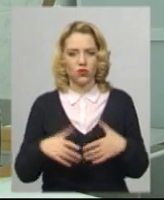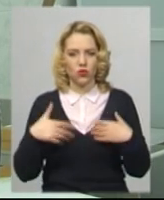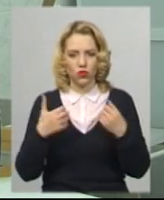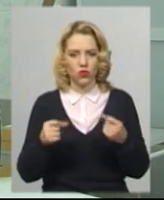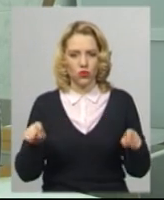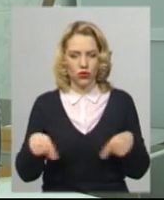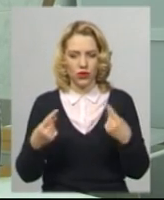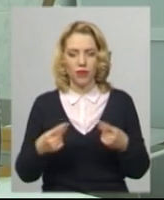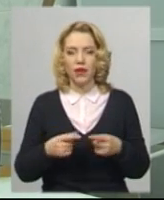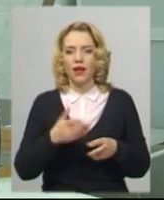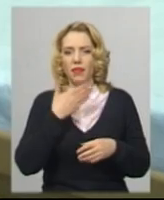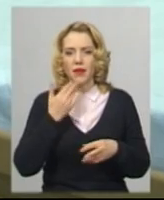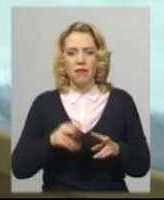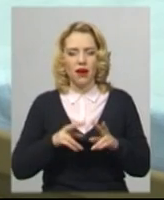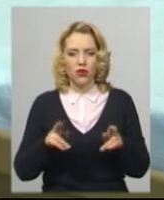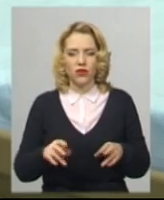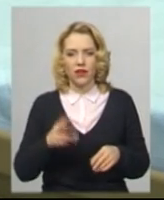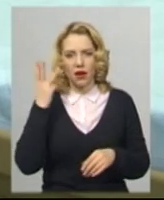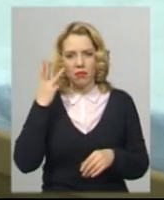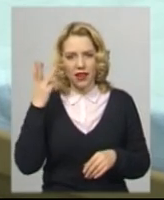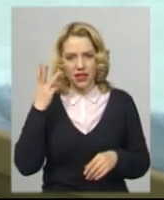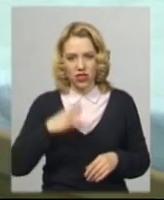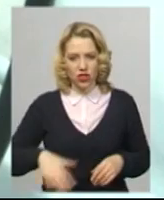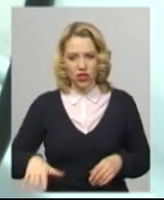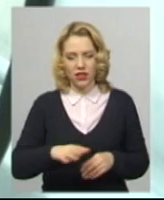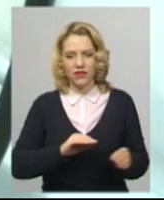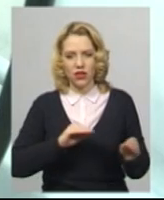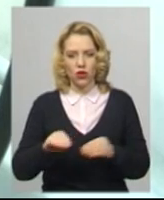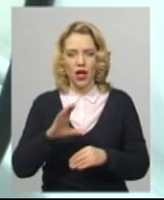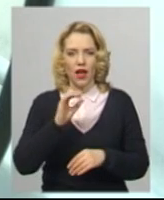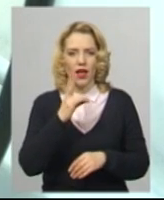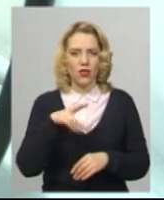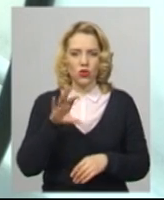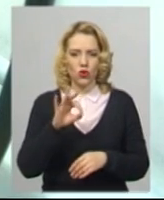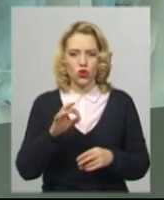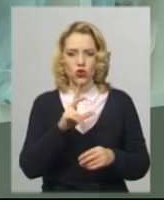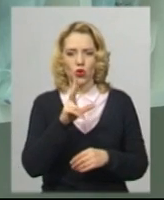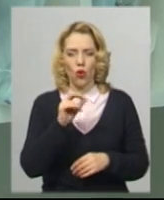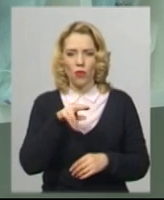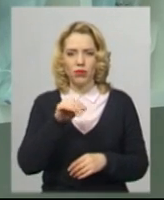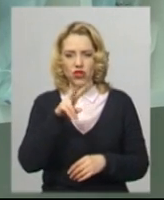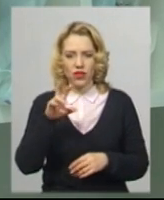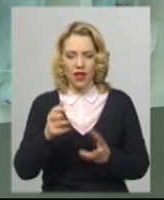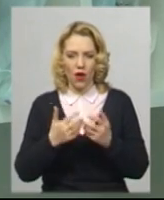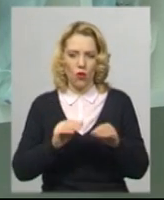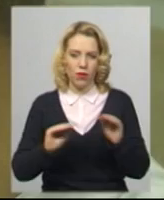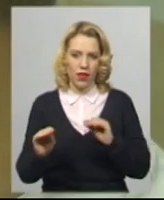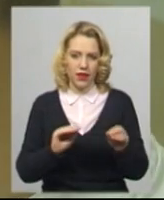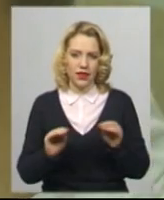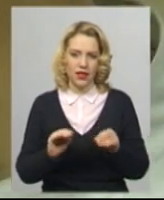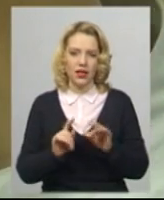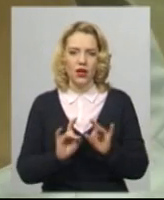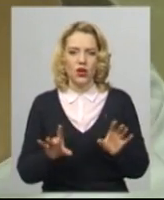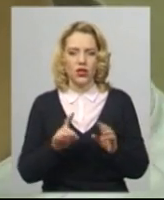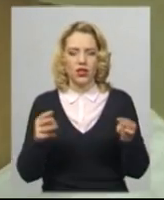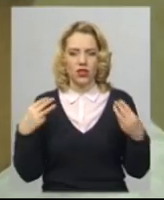Немає аналогів на Хмельниччині, встановленого у госпіталі ендоскопічного обладнання, вартість якого 2 мільйони 600 тисяч гривень, каже начальник поліклініки